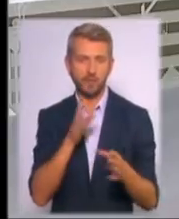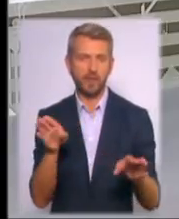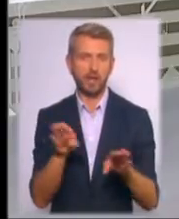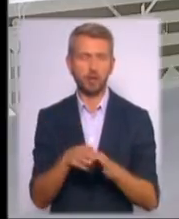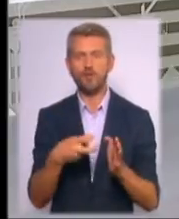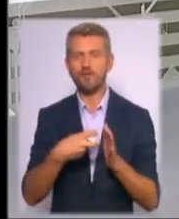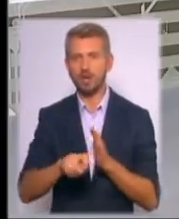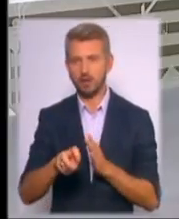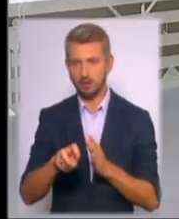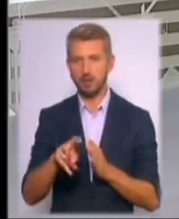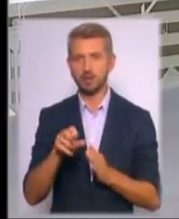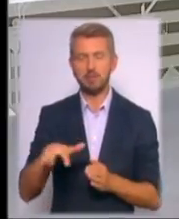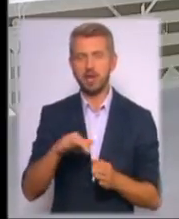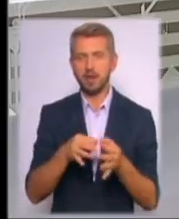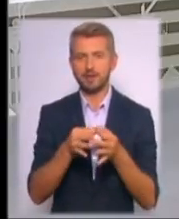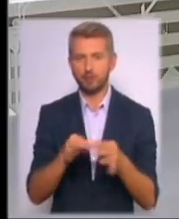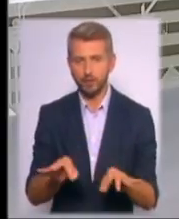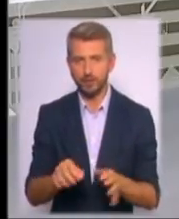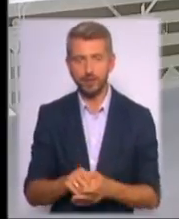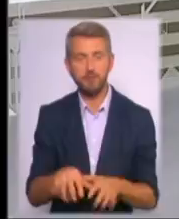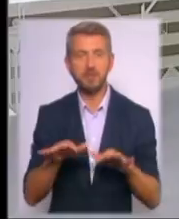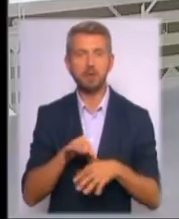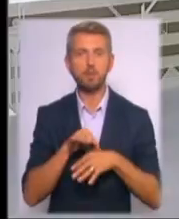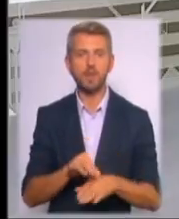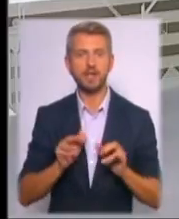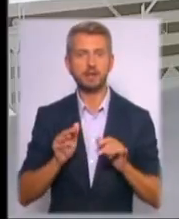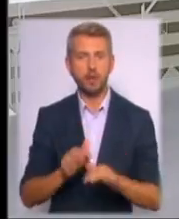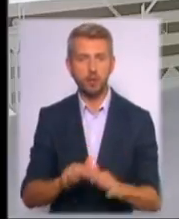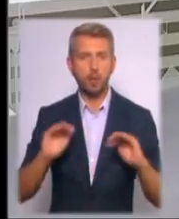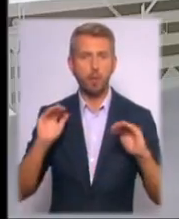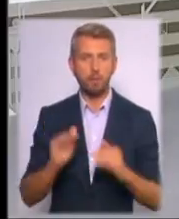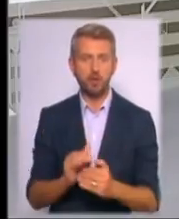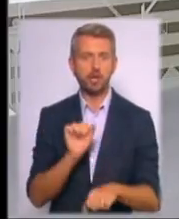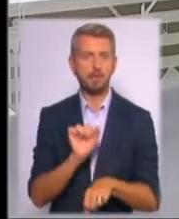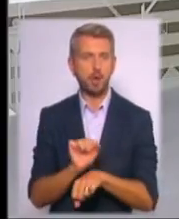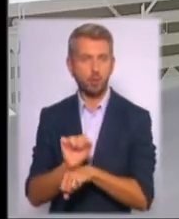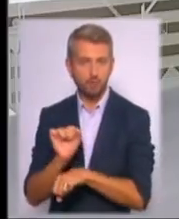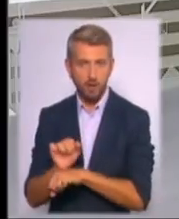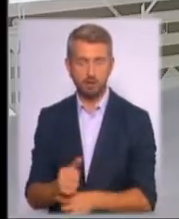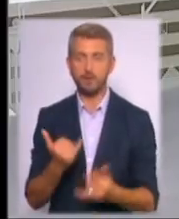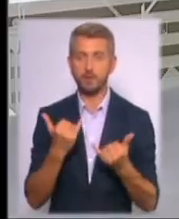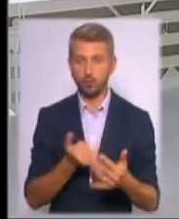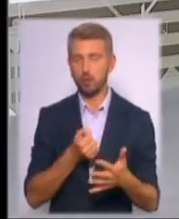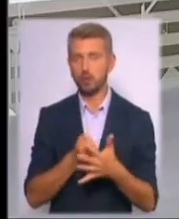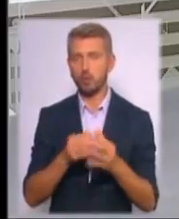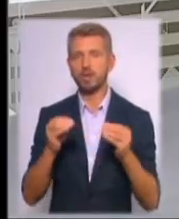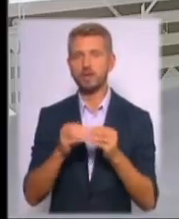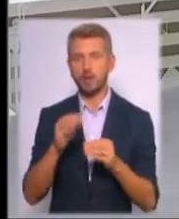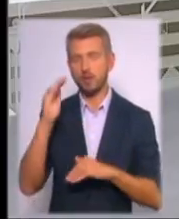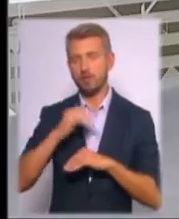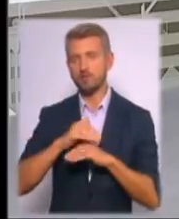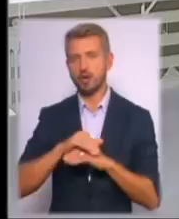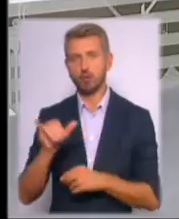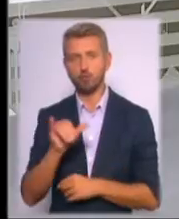підземного переходу на Майдані Незалежності. У місцях проведення заходів обмежать паркування від сьогодні і до 10-ї вечора суботи.